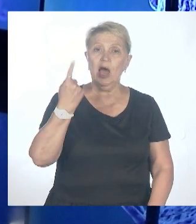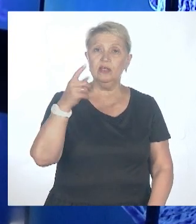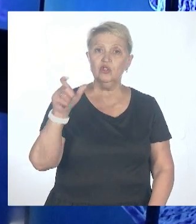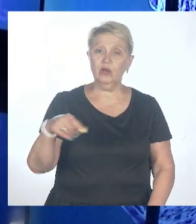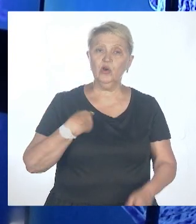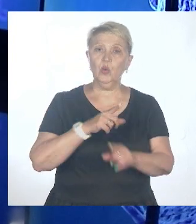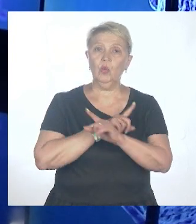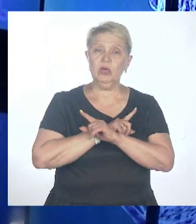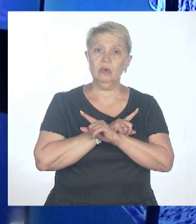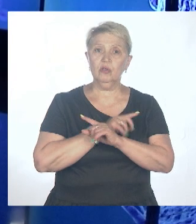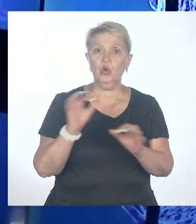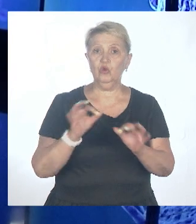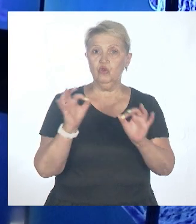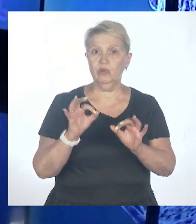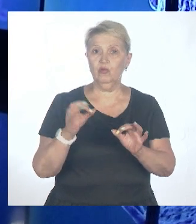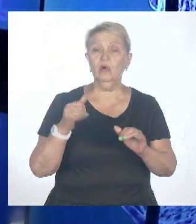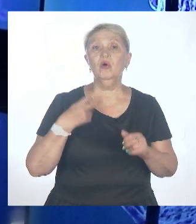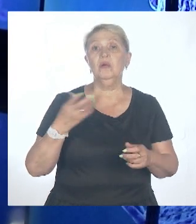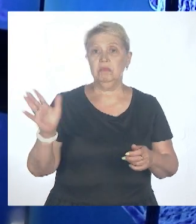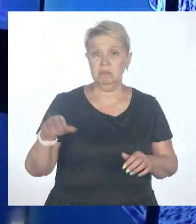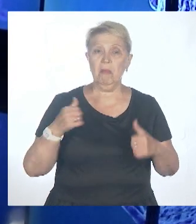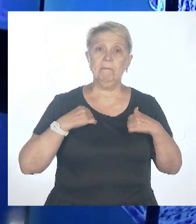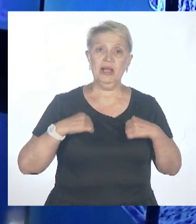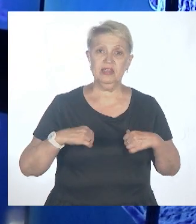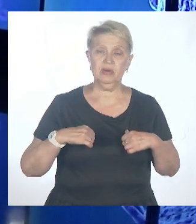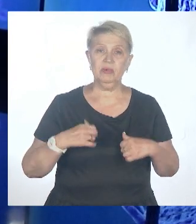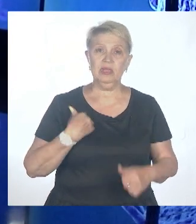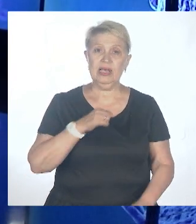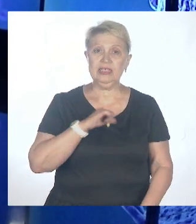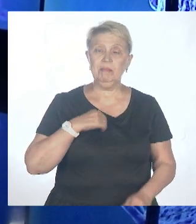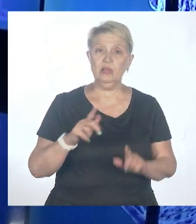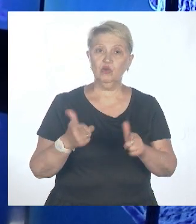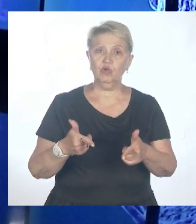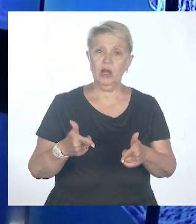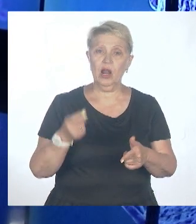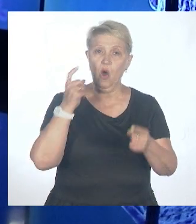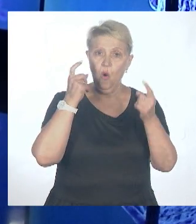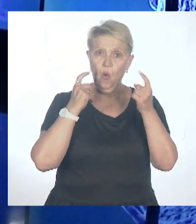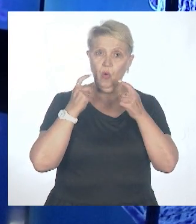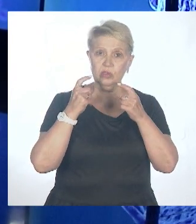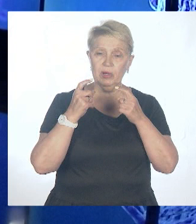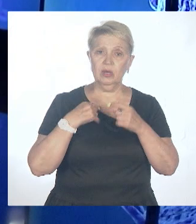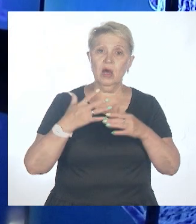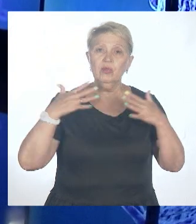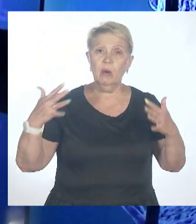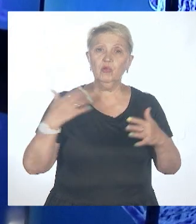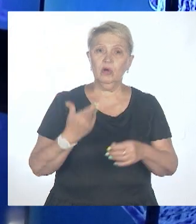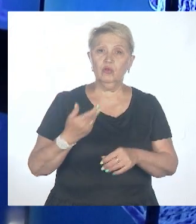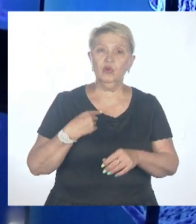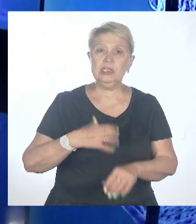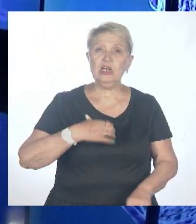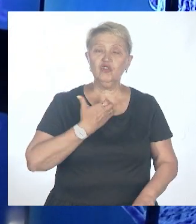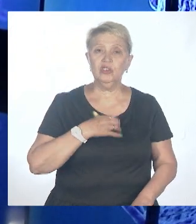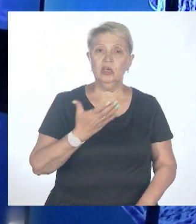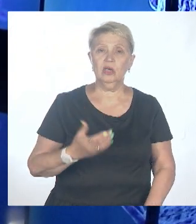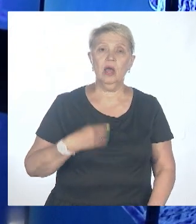считалось, ну, ладно, как бы потерпим, ничего страшного, потому что сама по себе натуральная ОСПА гораздо страшнее. И когда прекратили